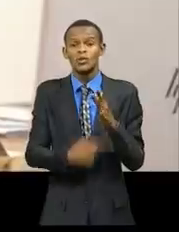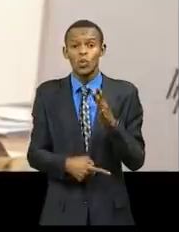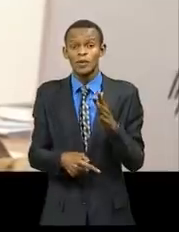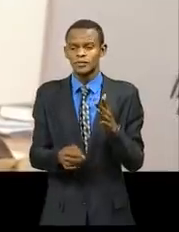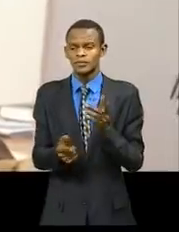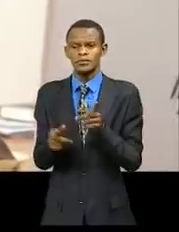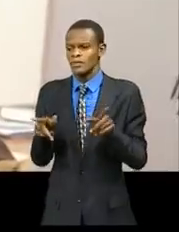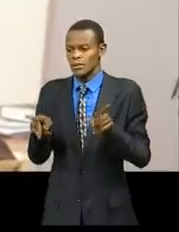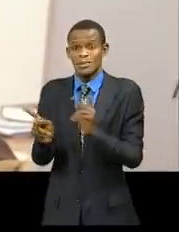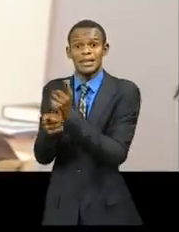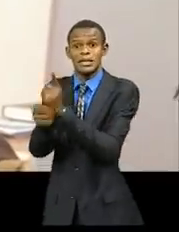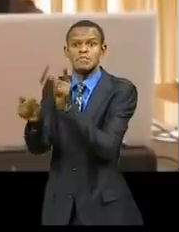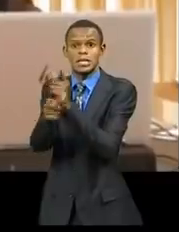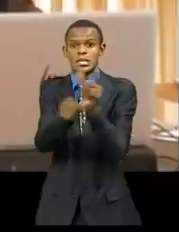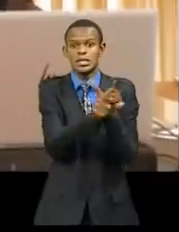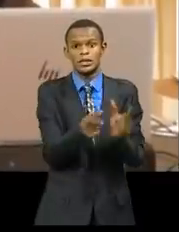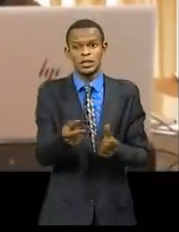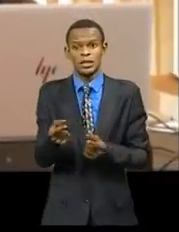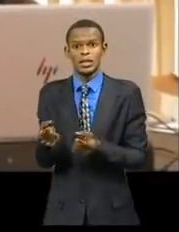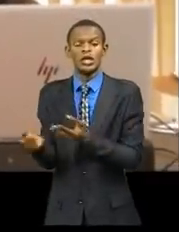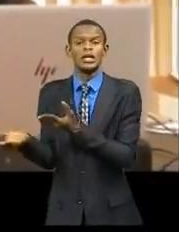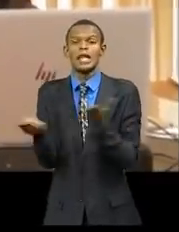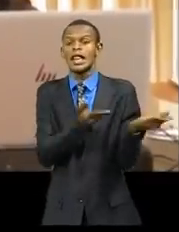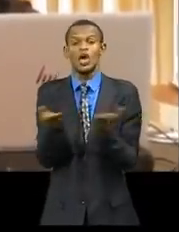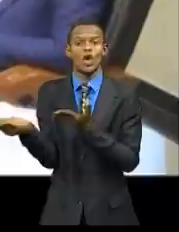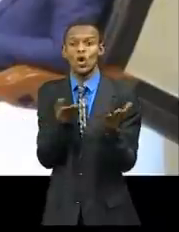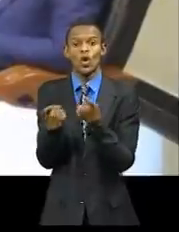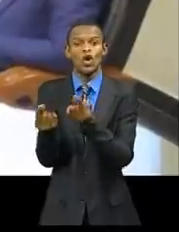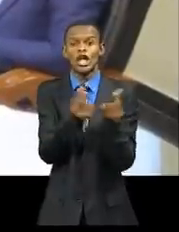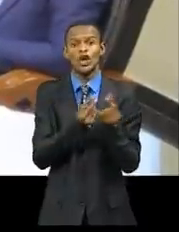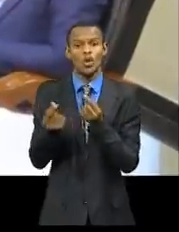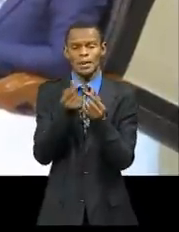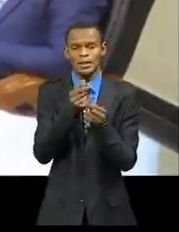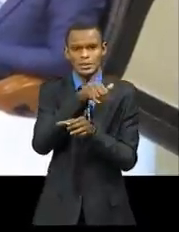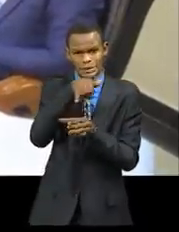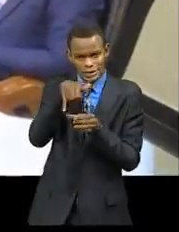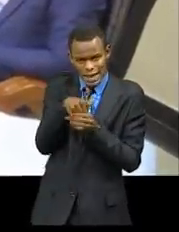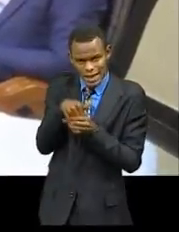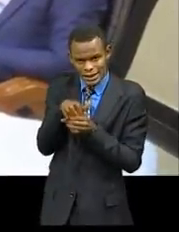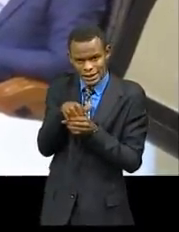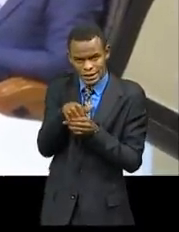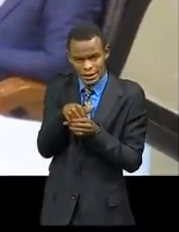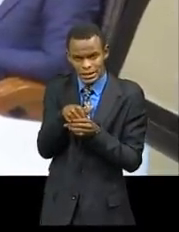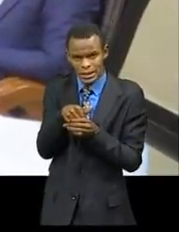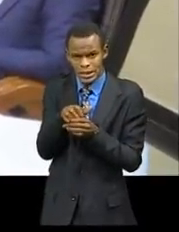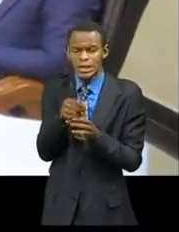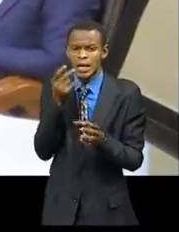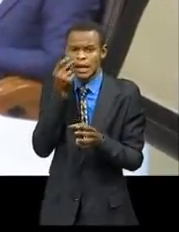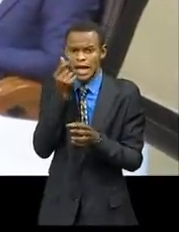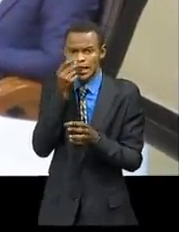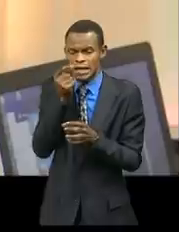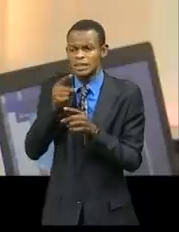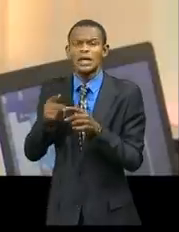progressivement le commerce intrarégional de services sur la base de l'équité, de l'équilibre et des